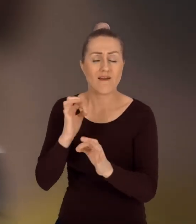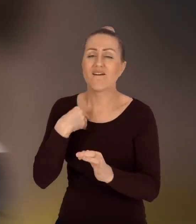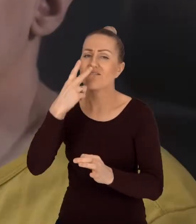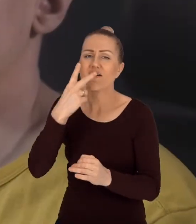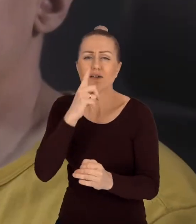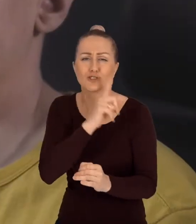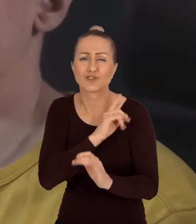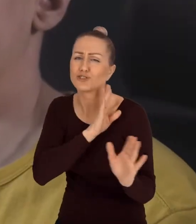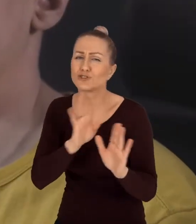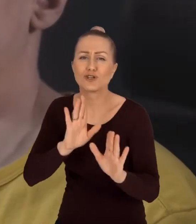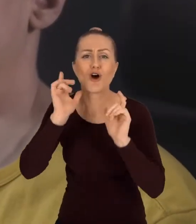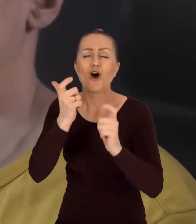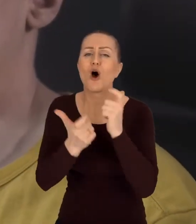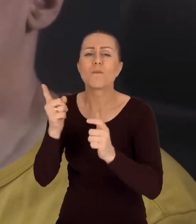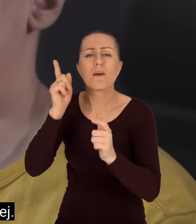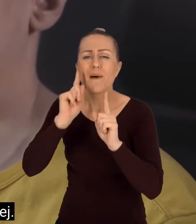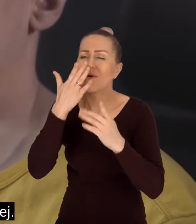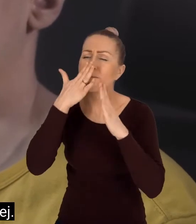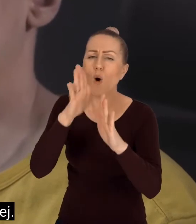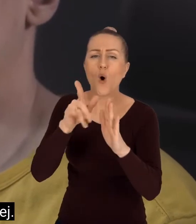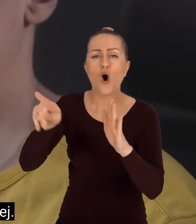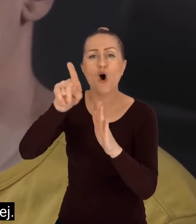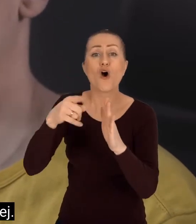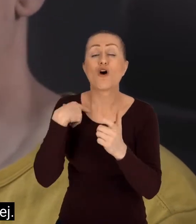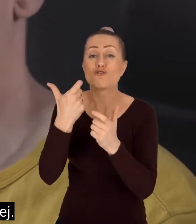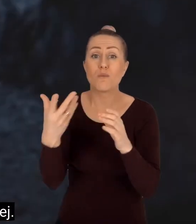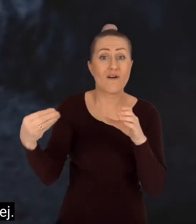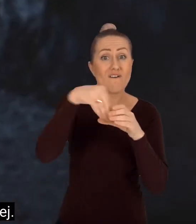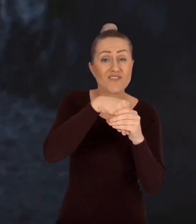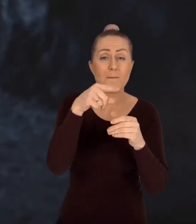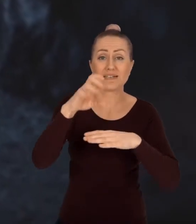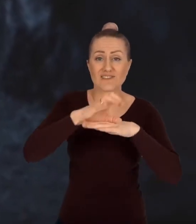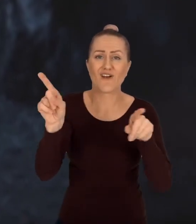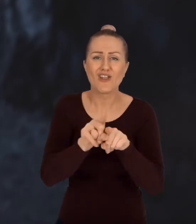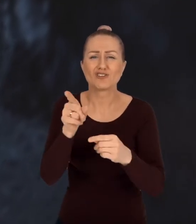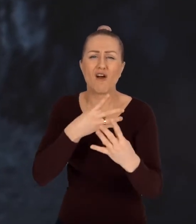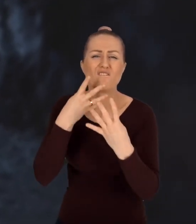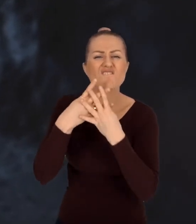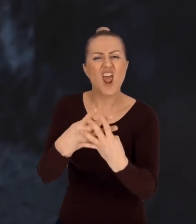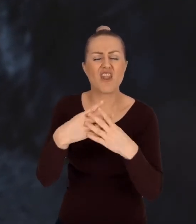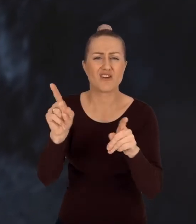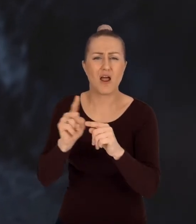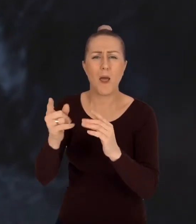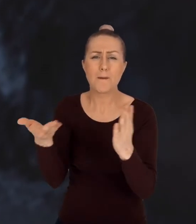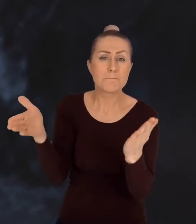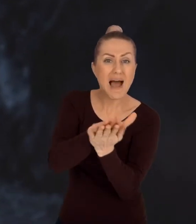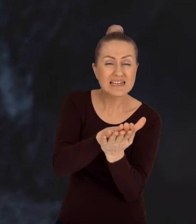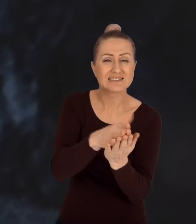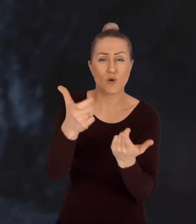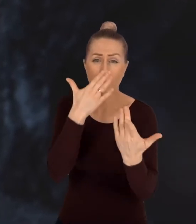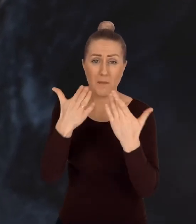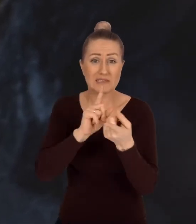o najwierniejsze, najbardziej precyzyjne odwzorowanie obiektu na kopii cyfrowej. Filtry, maski czy inne zabiegi